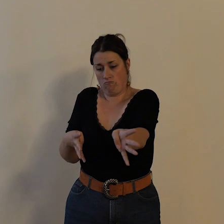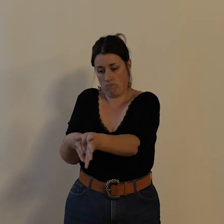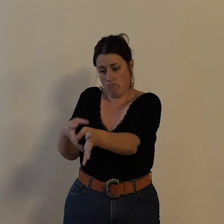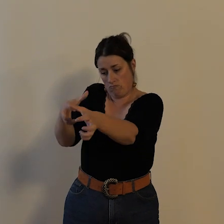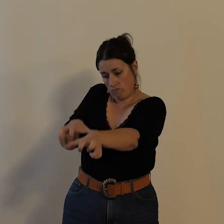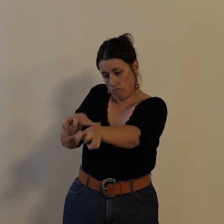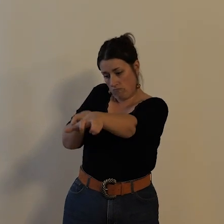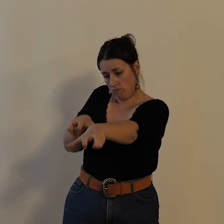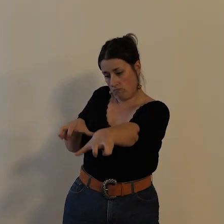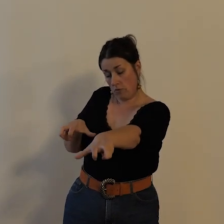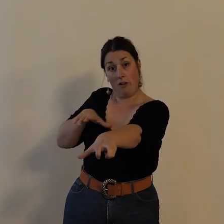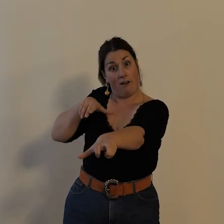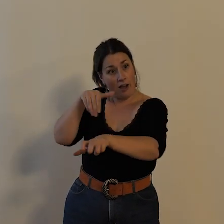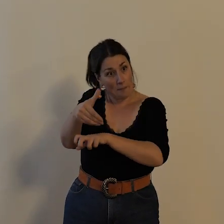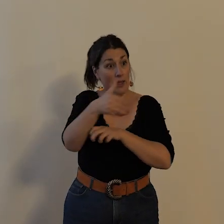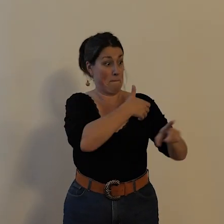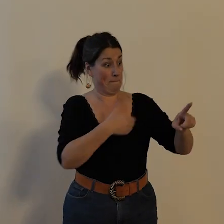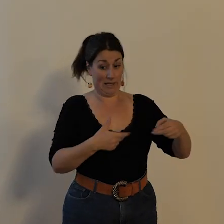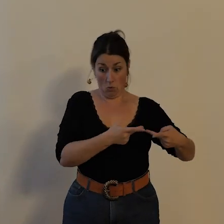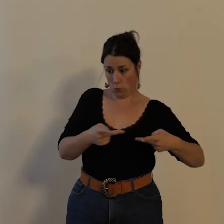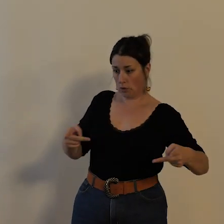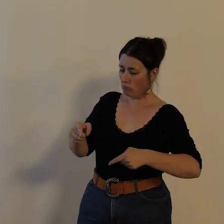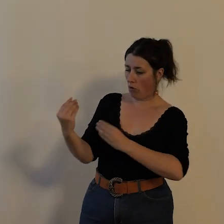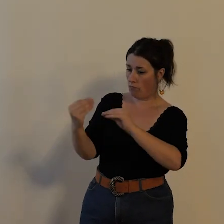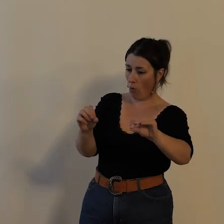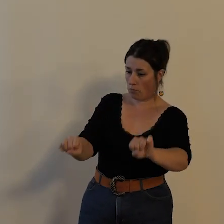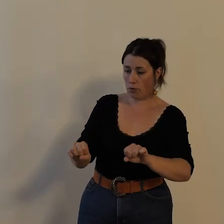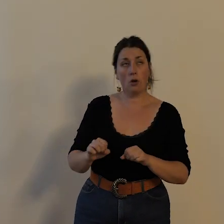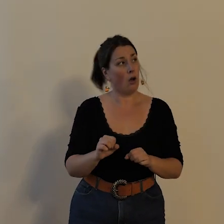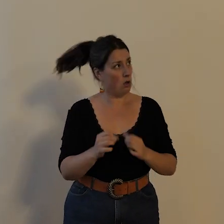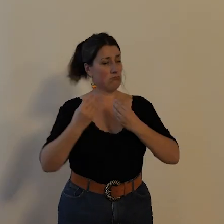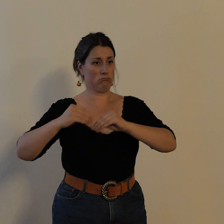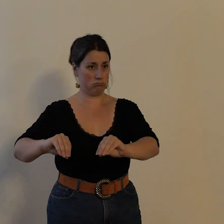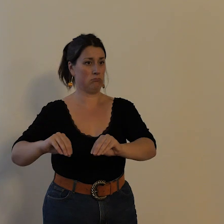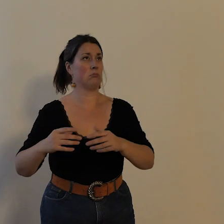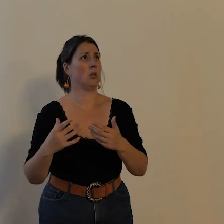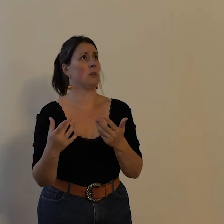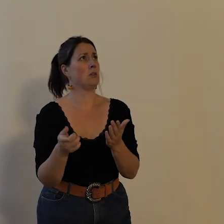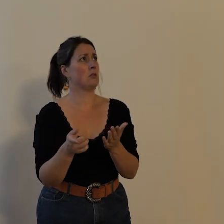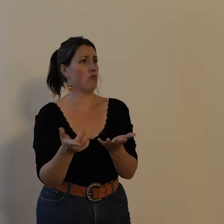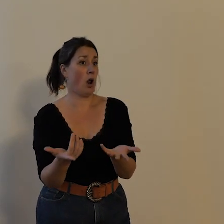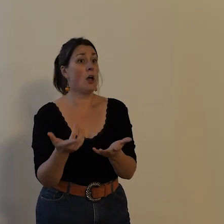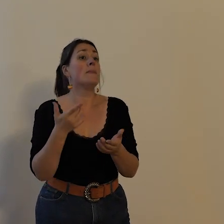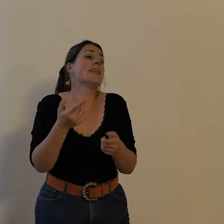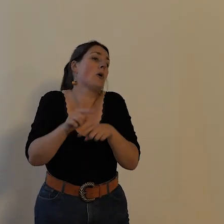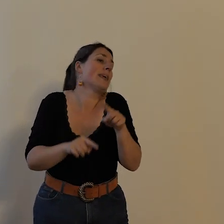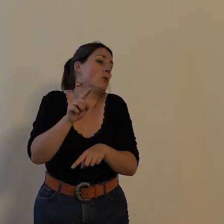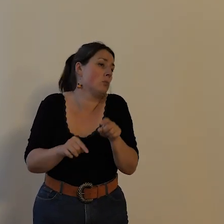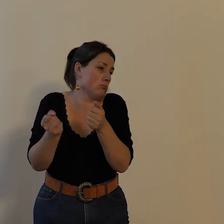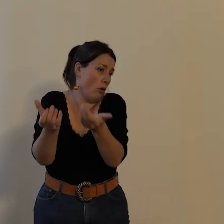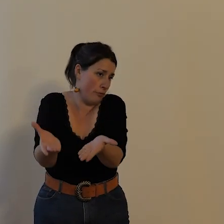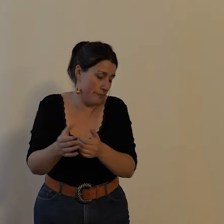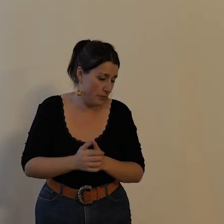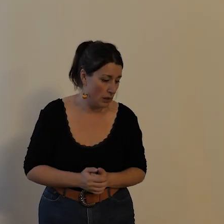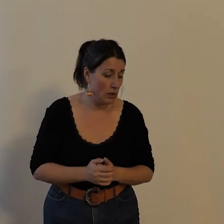à vendre par la mairie par la municipalité à vendre cette bicyclette en loterie mais le